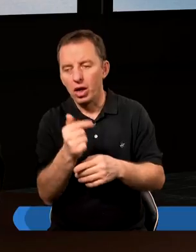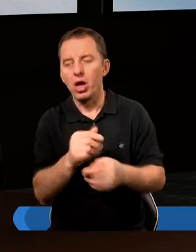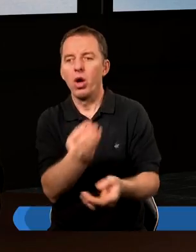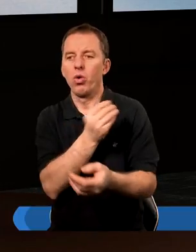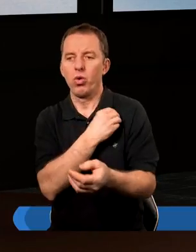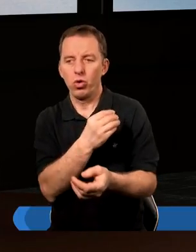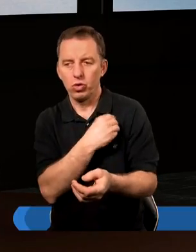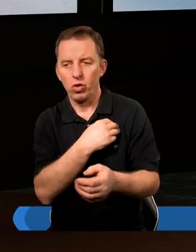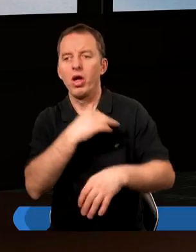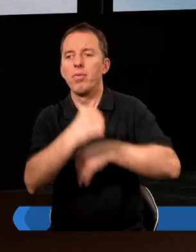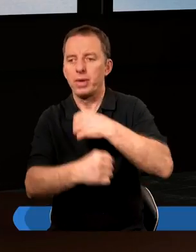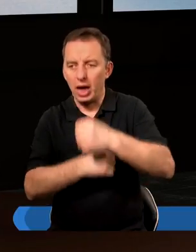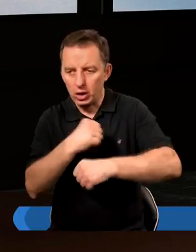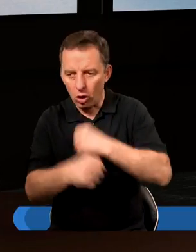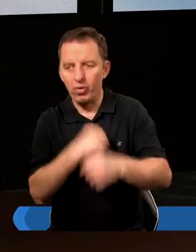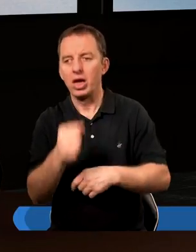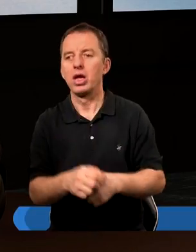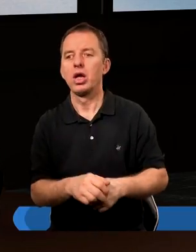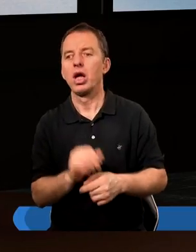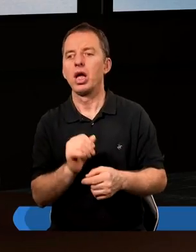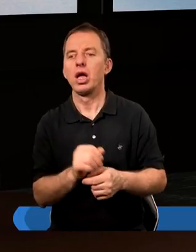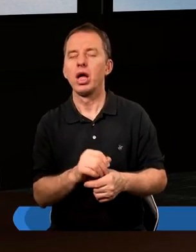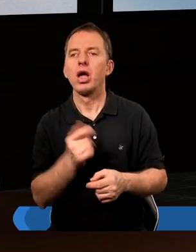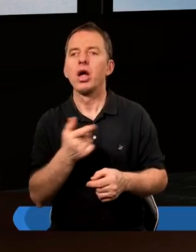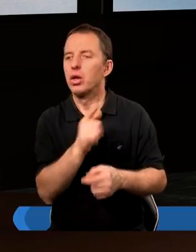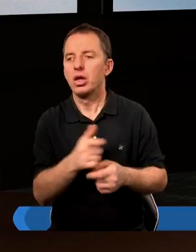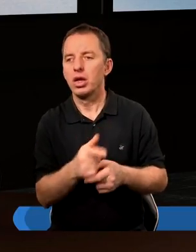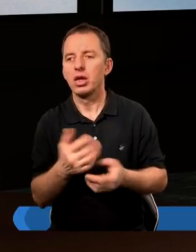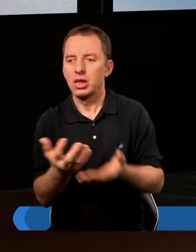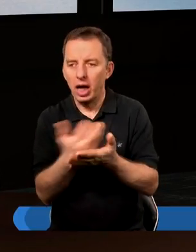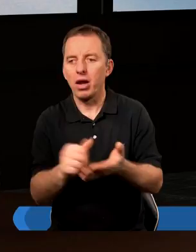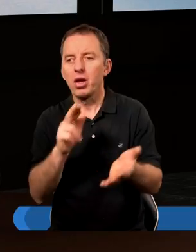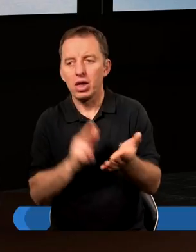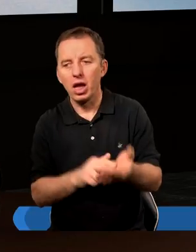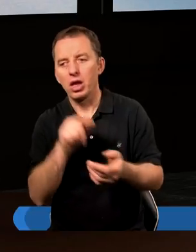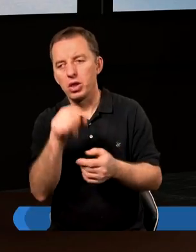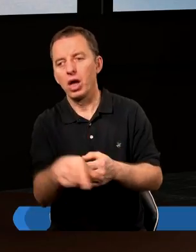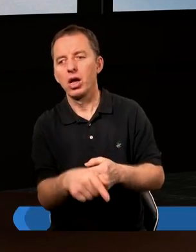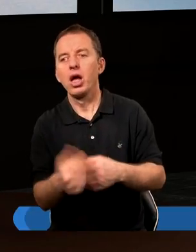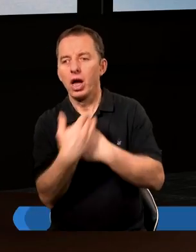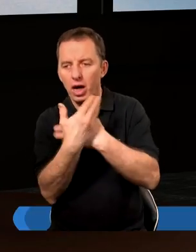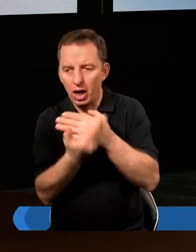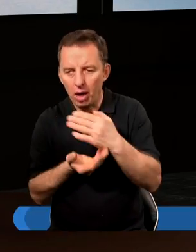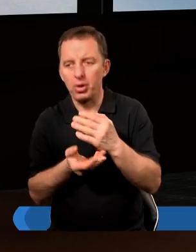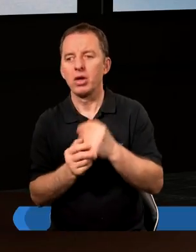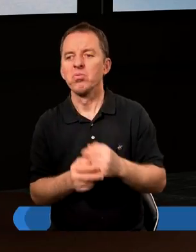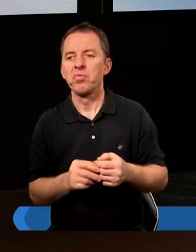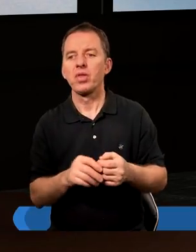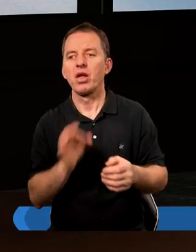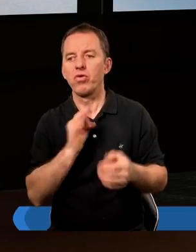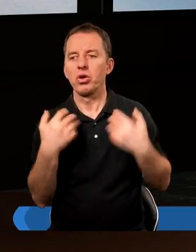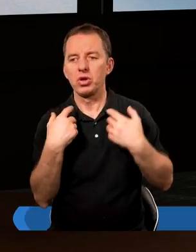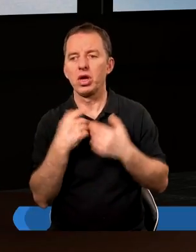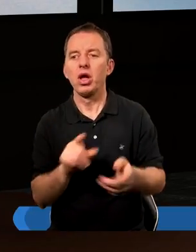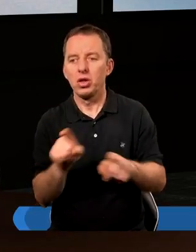uczciwie pracować i zarabiać na chleb pracą